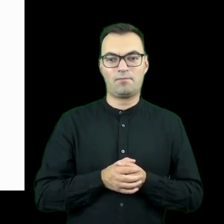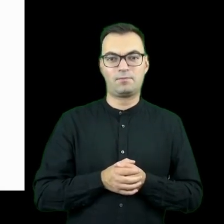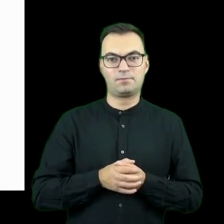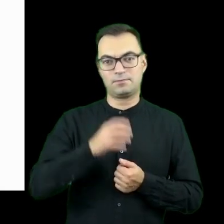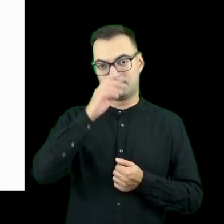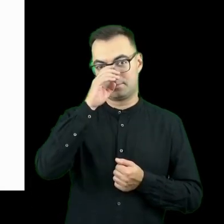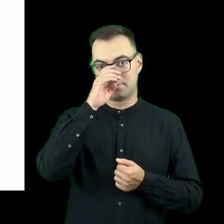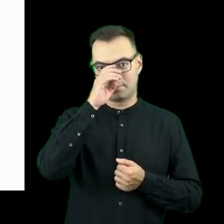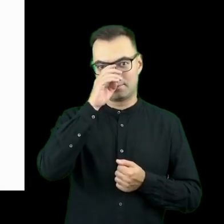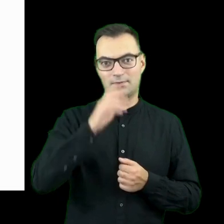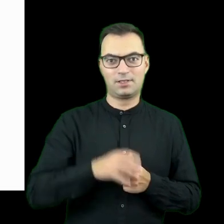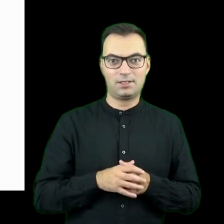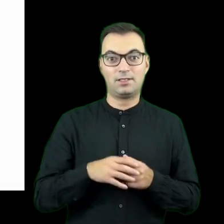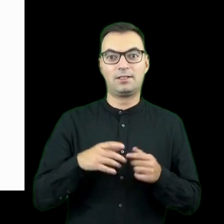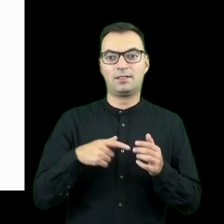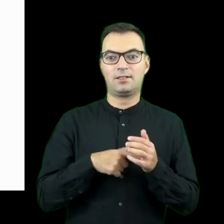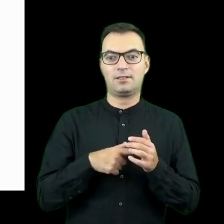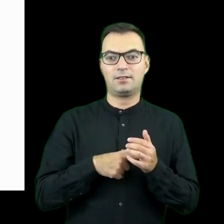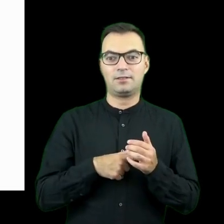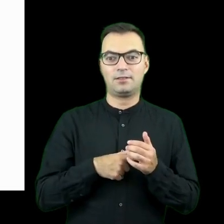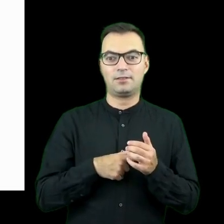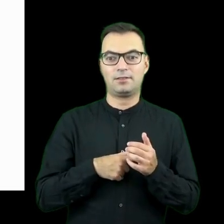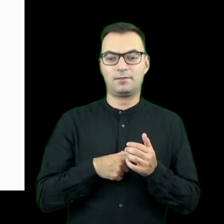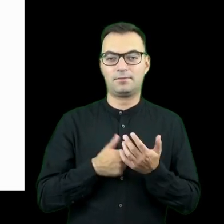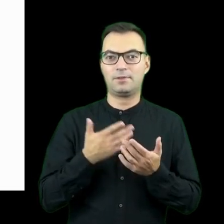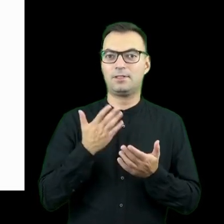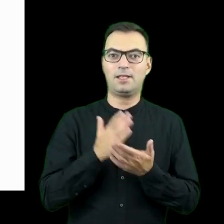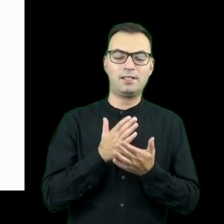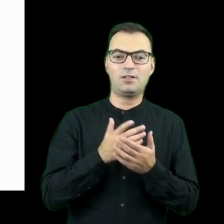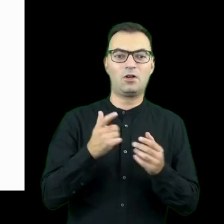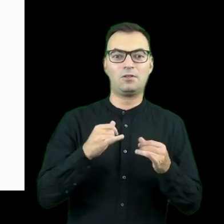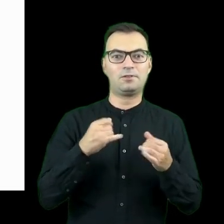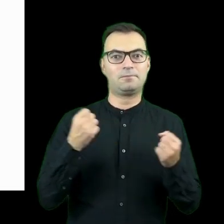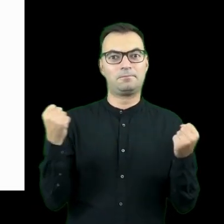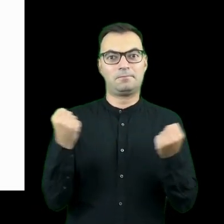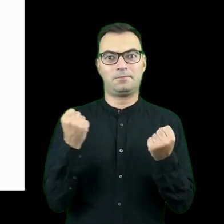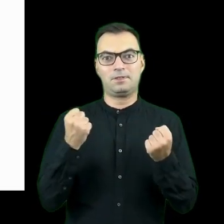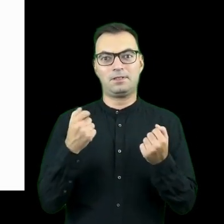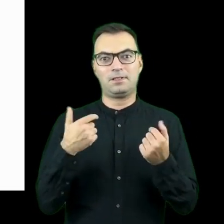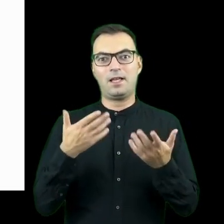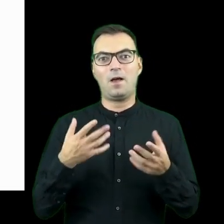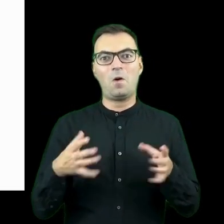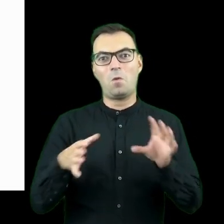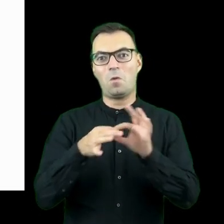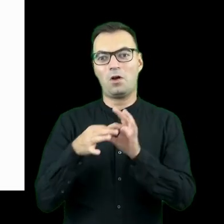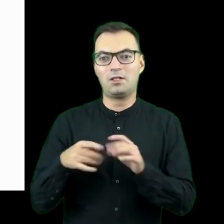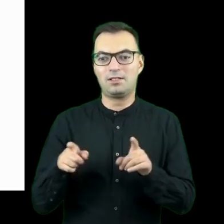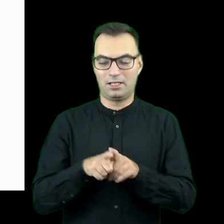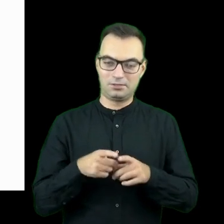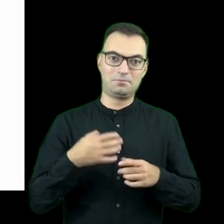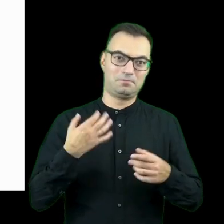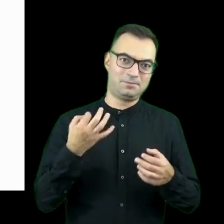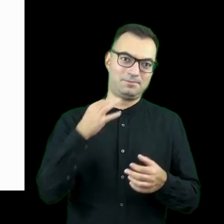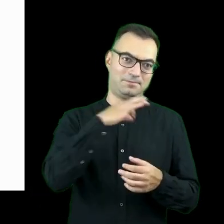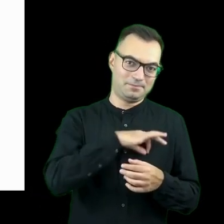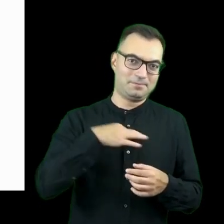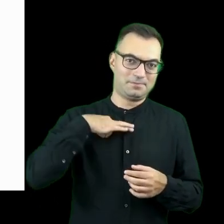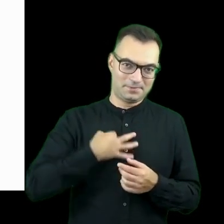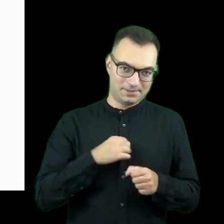koncept nie tylko ma tą siłę łączącą, ale też ma siłę komercyjną